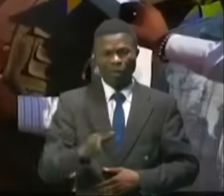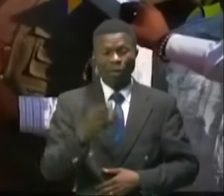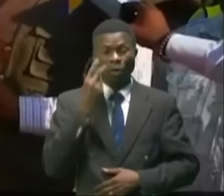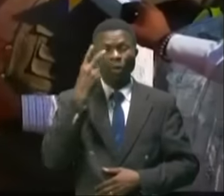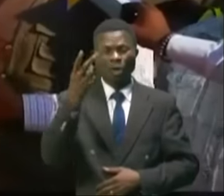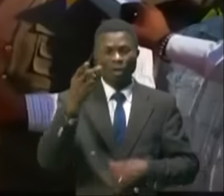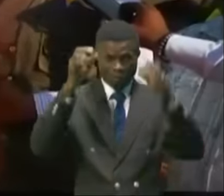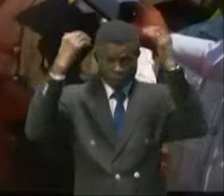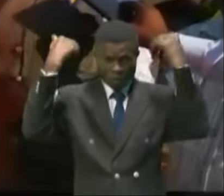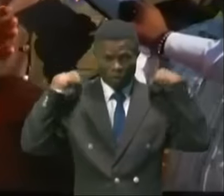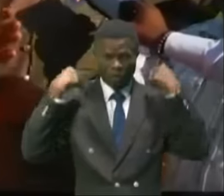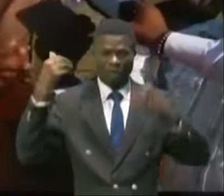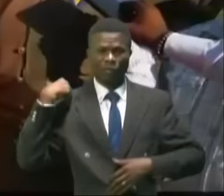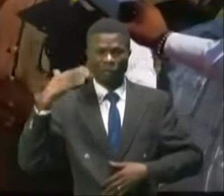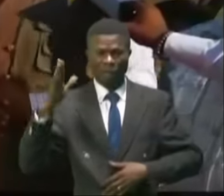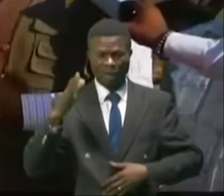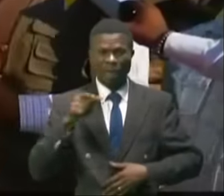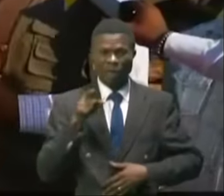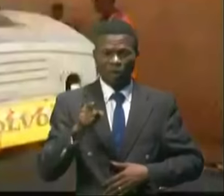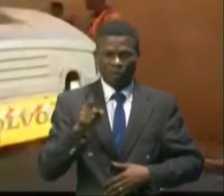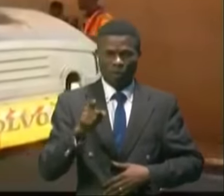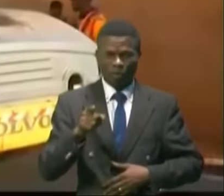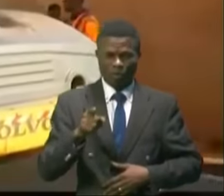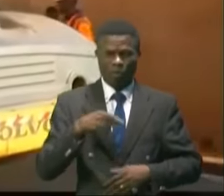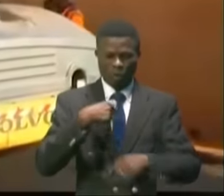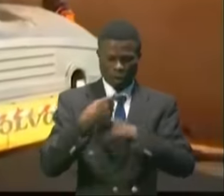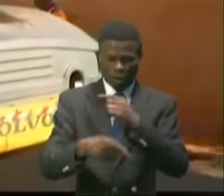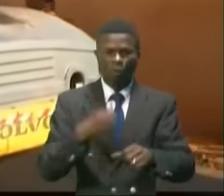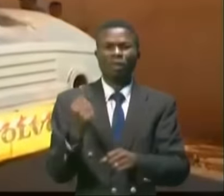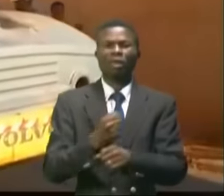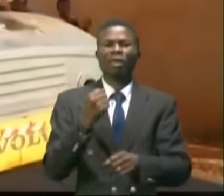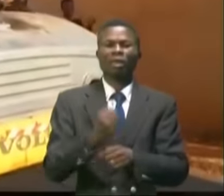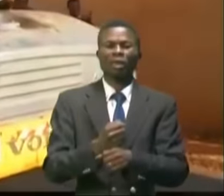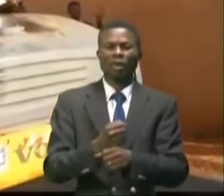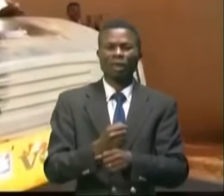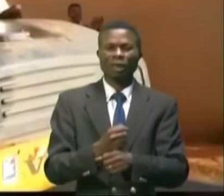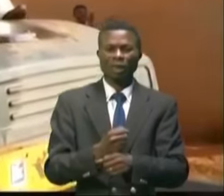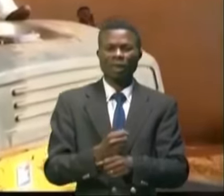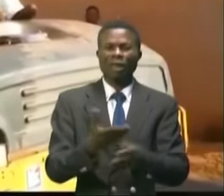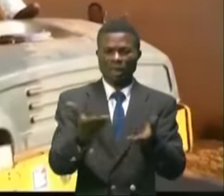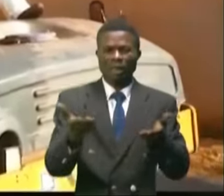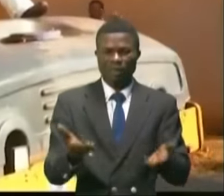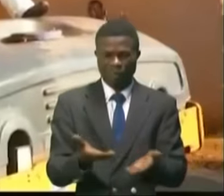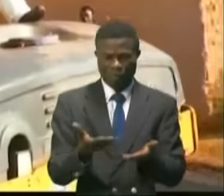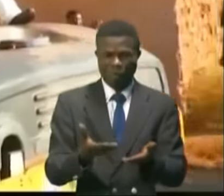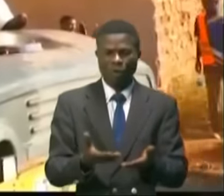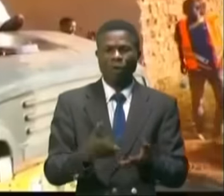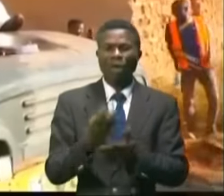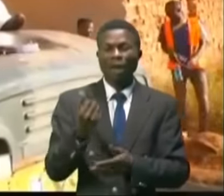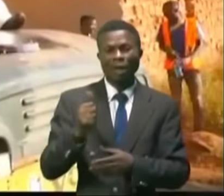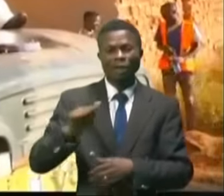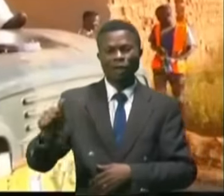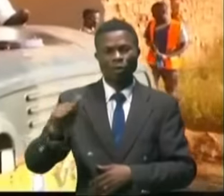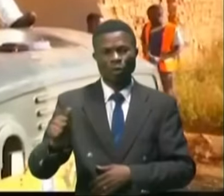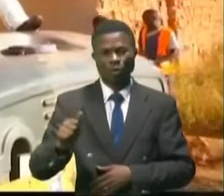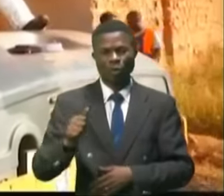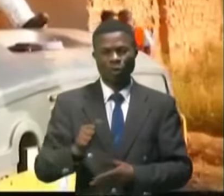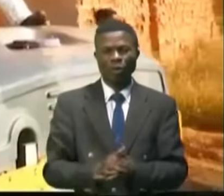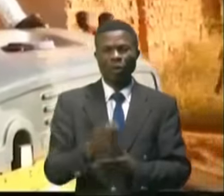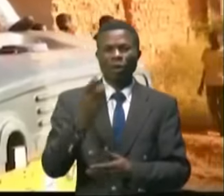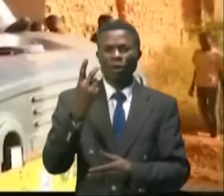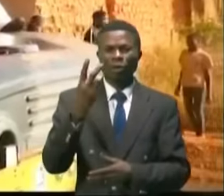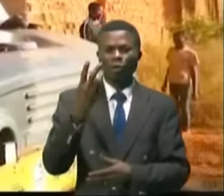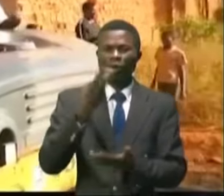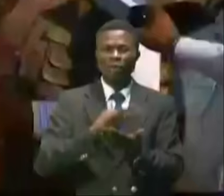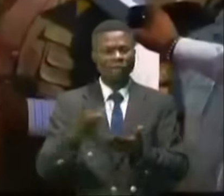chef de l'État. Elle a pu lancer les travaux, vous avez vu, on a lancé ces travaux, il n pas deux ou